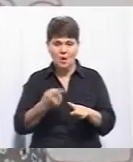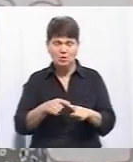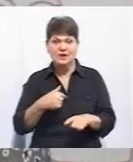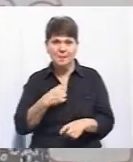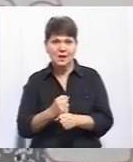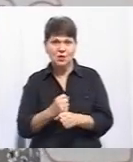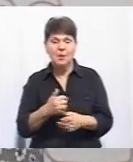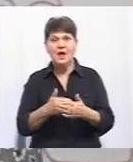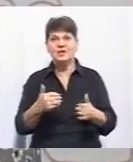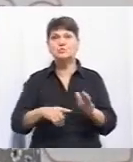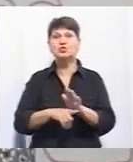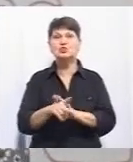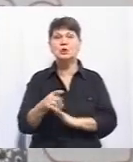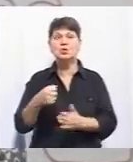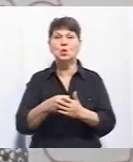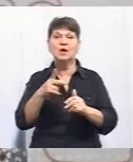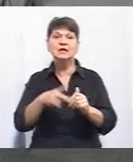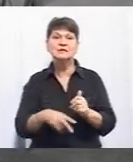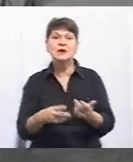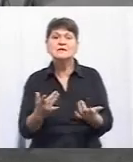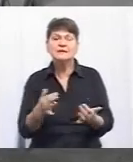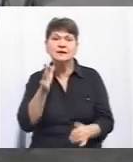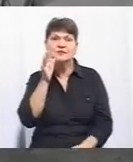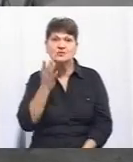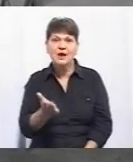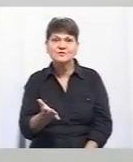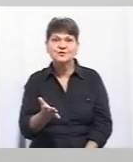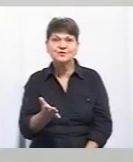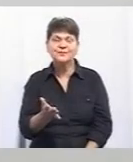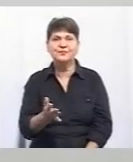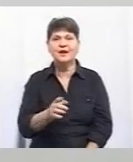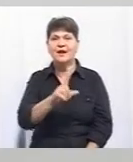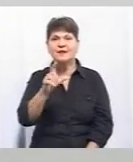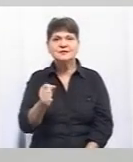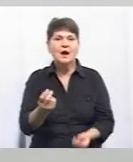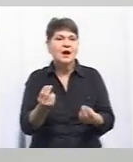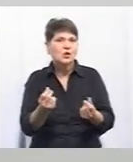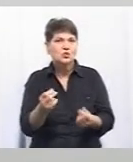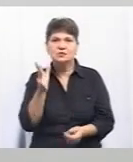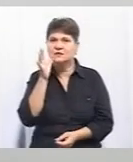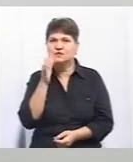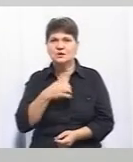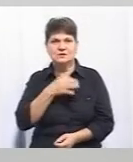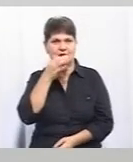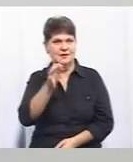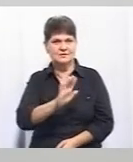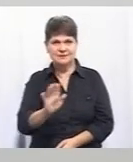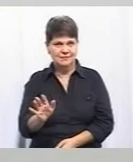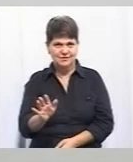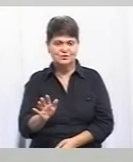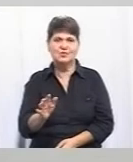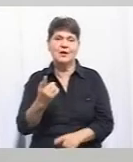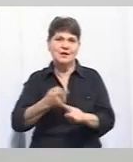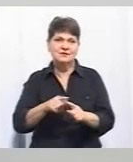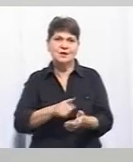От від початку до кінця скільки часу це має зайняти? За час, за кошти я не можу вам сказати, тому що безпосередньо всі